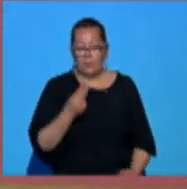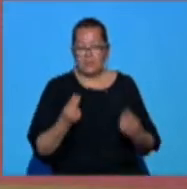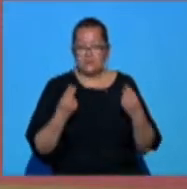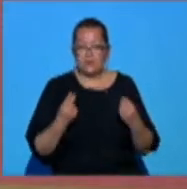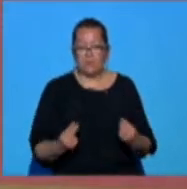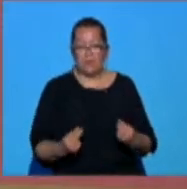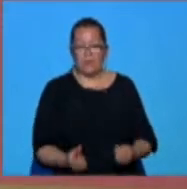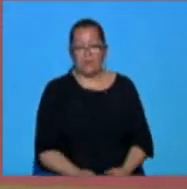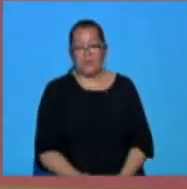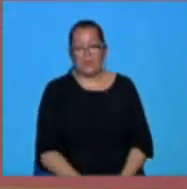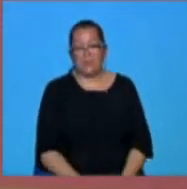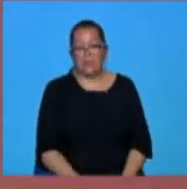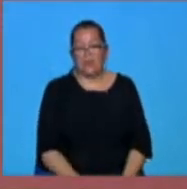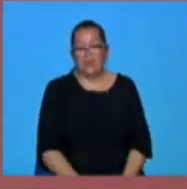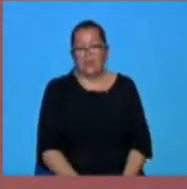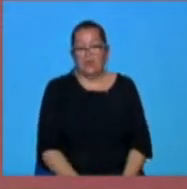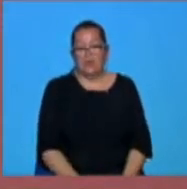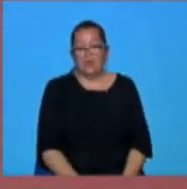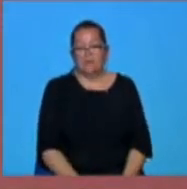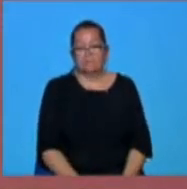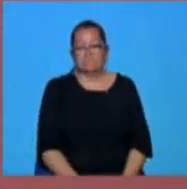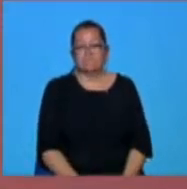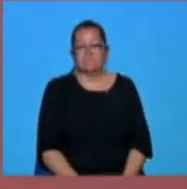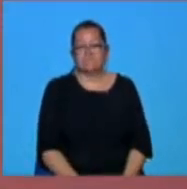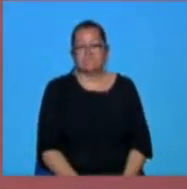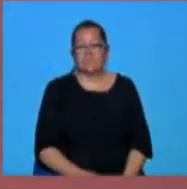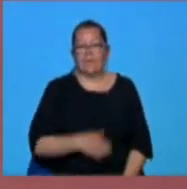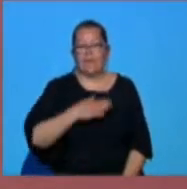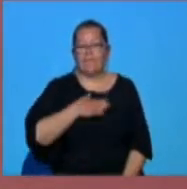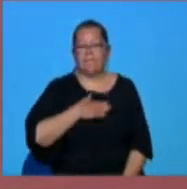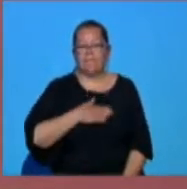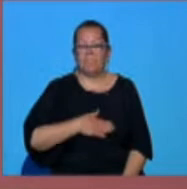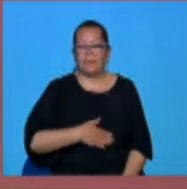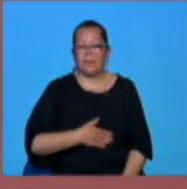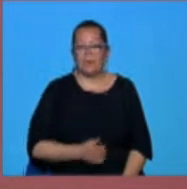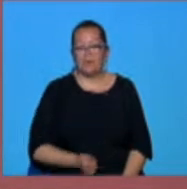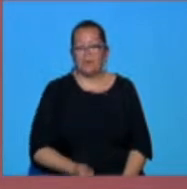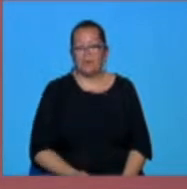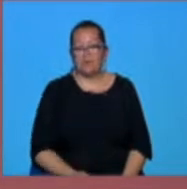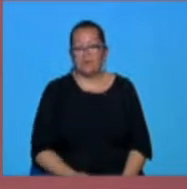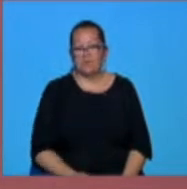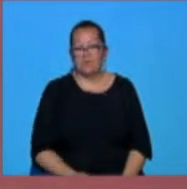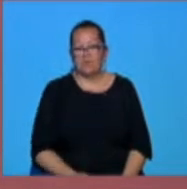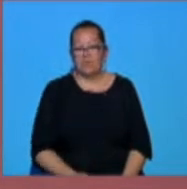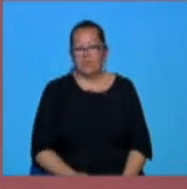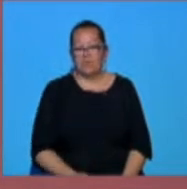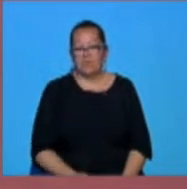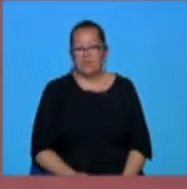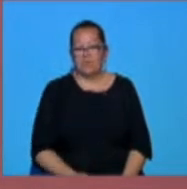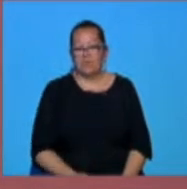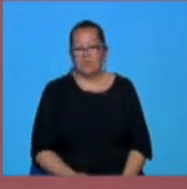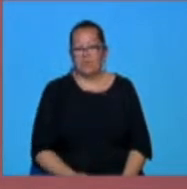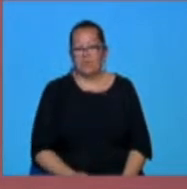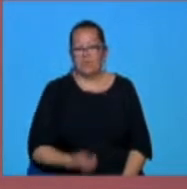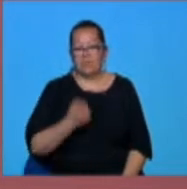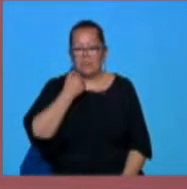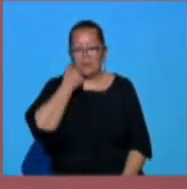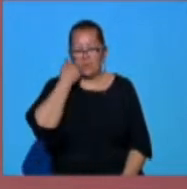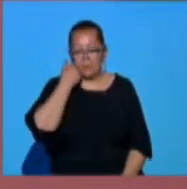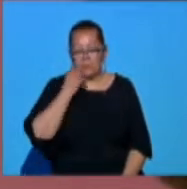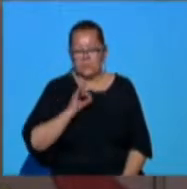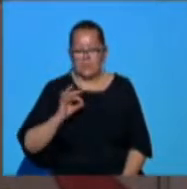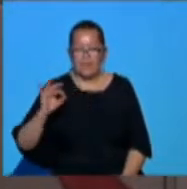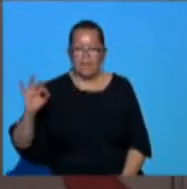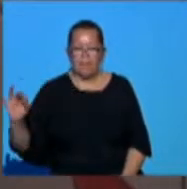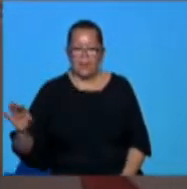foarte plăcuți și în general când mergi într-un loc, știi,